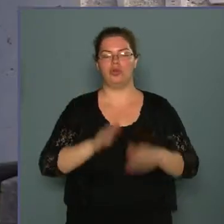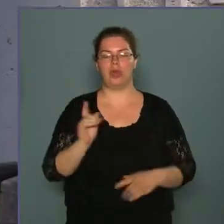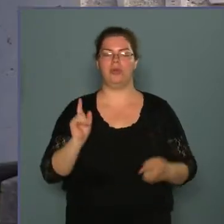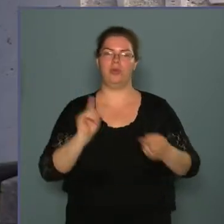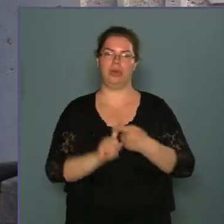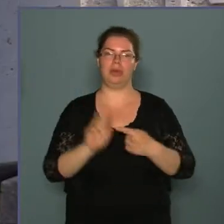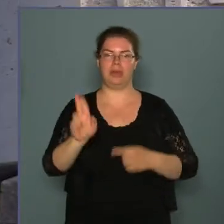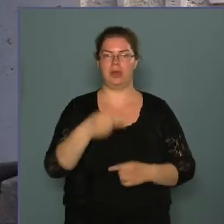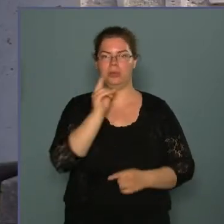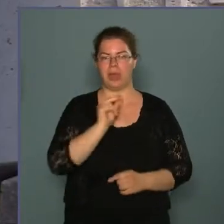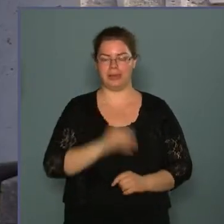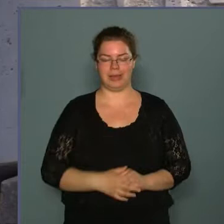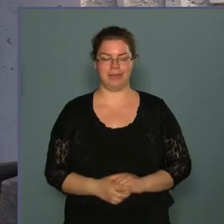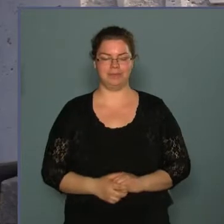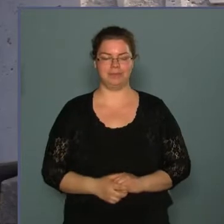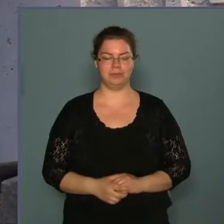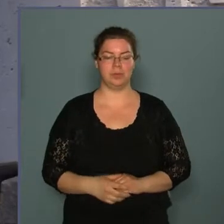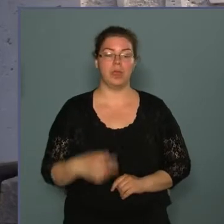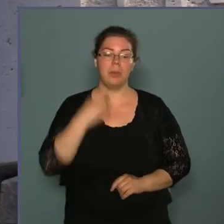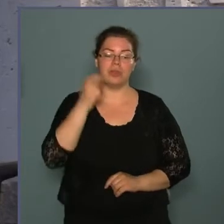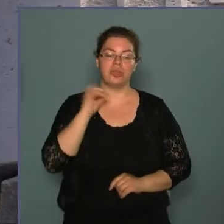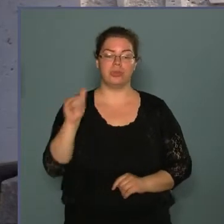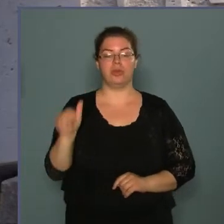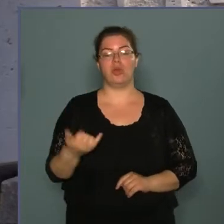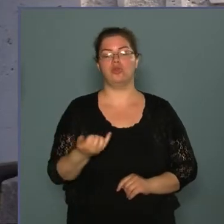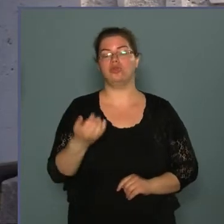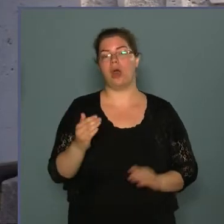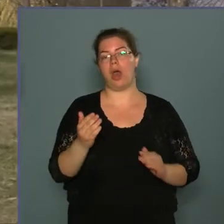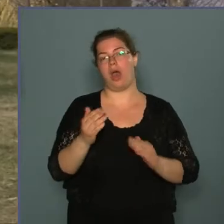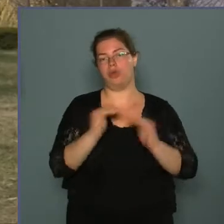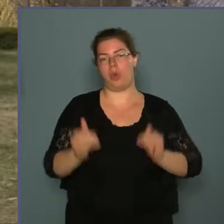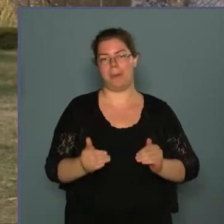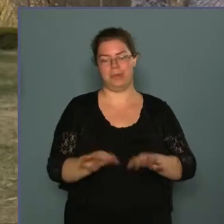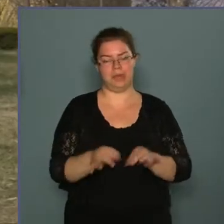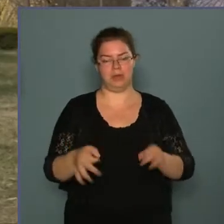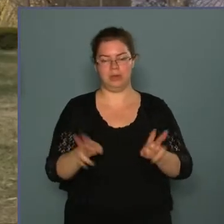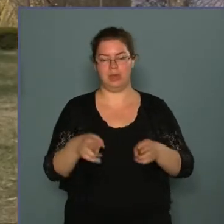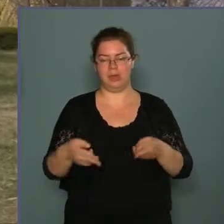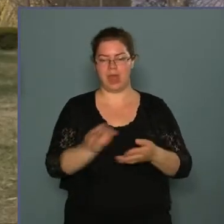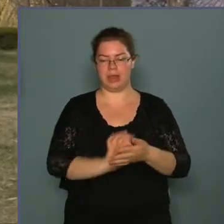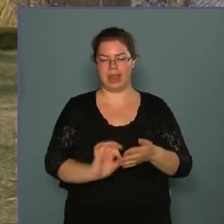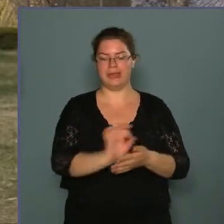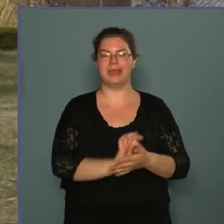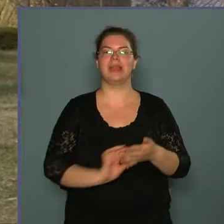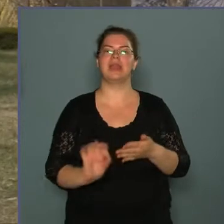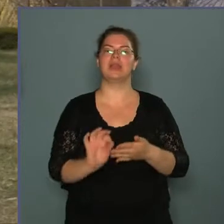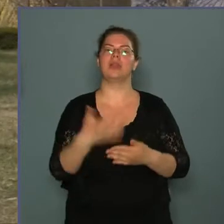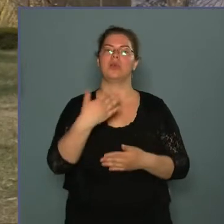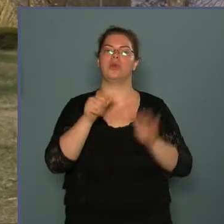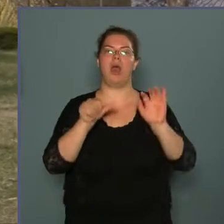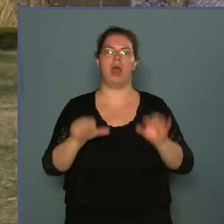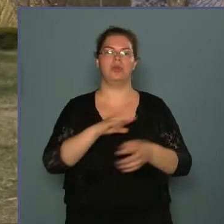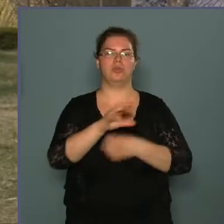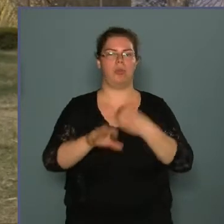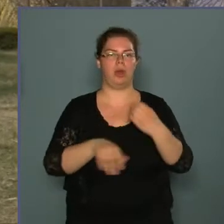vonatkozásairól beszélt. A pesterzsébet és a jutadom nélkül nem lehet leírni az 1956-os